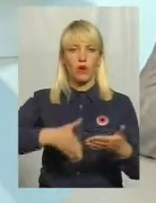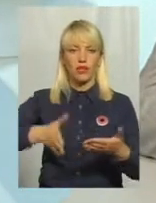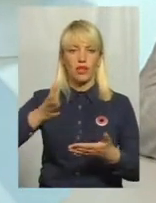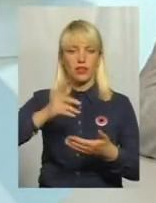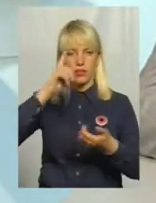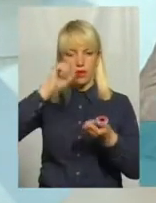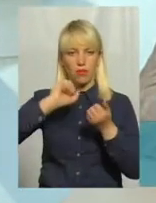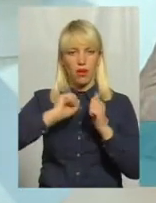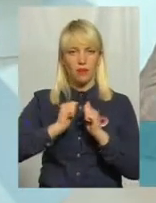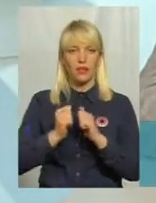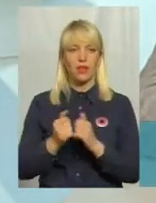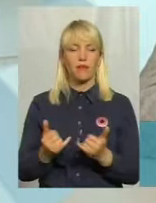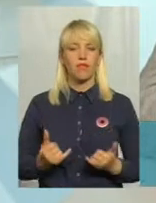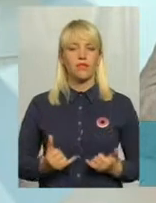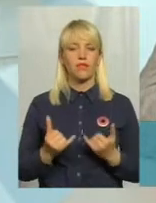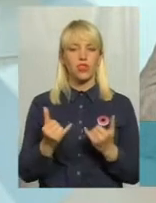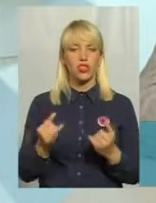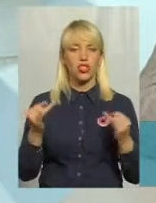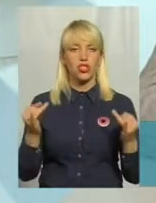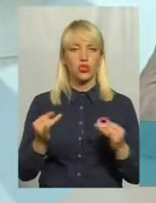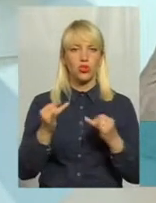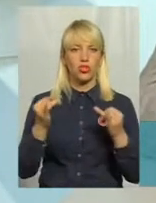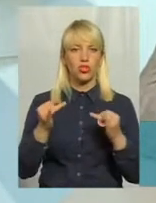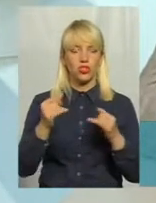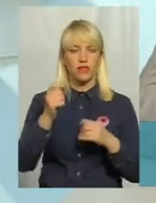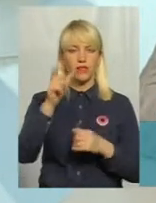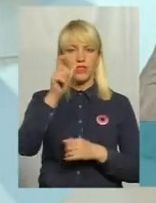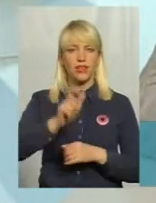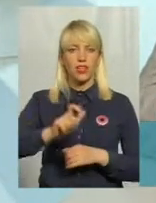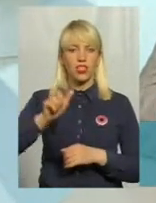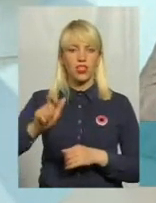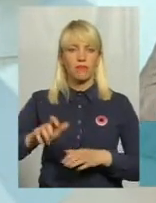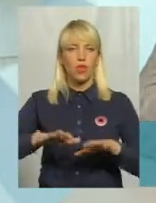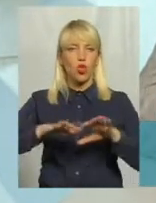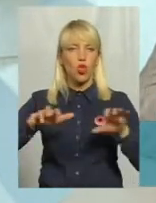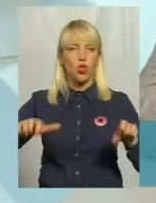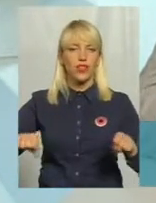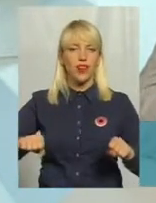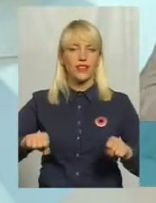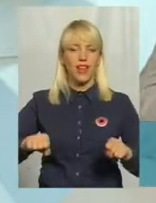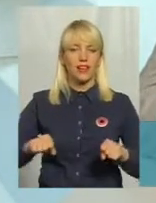присвяченим історичним діячам тоталітарних часів, відповідним чином, подій